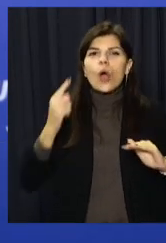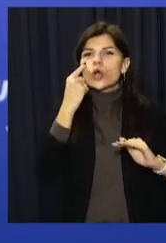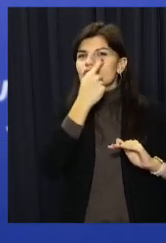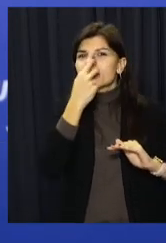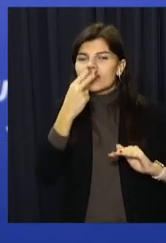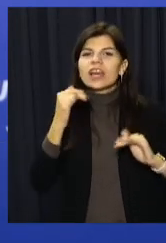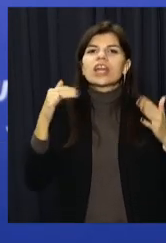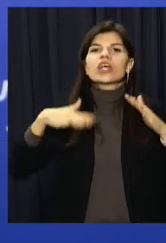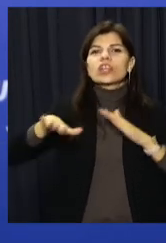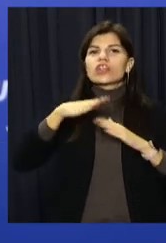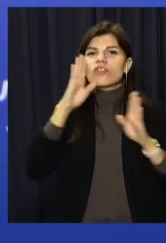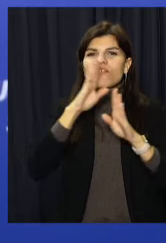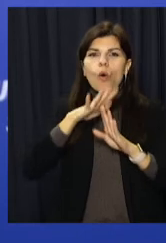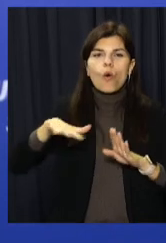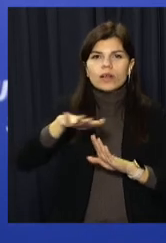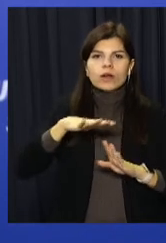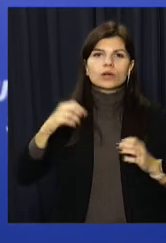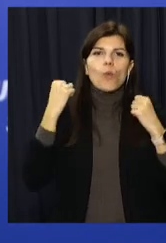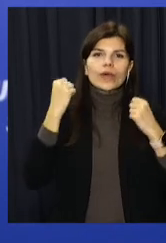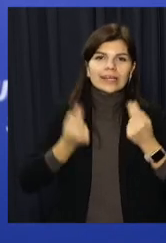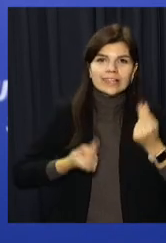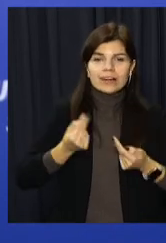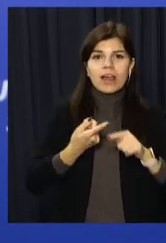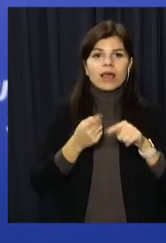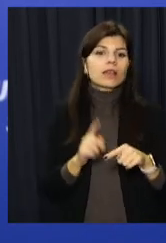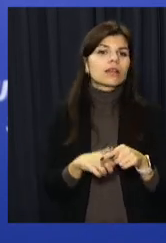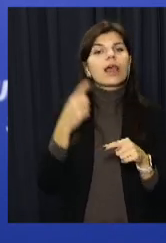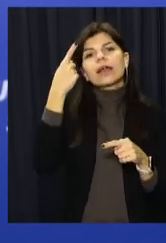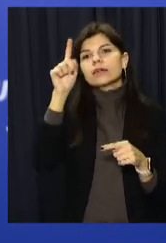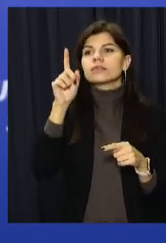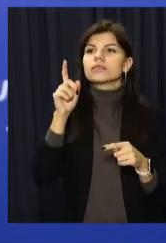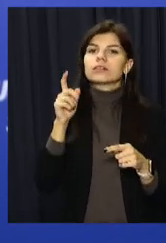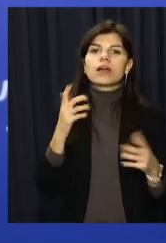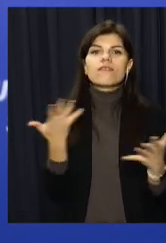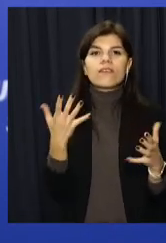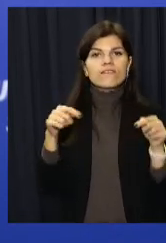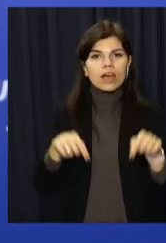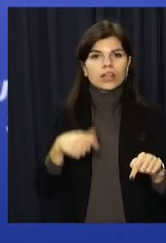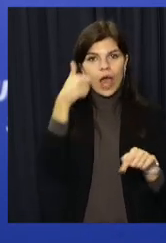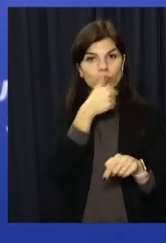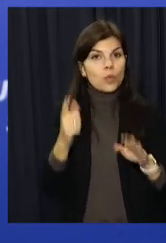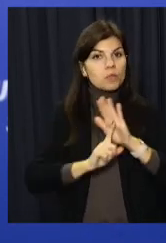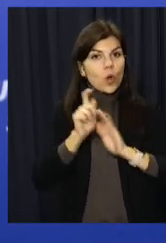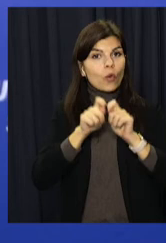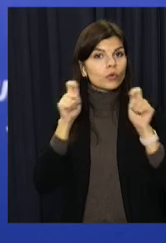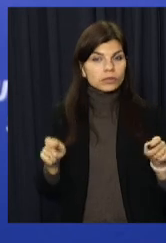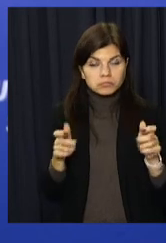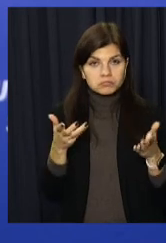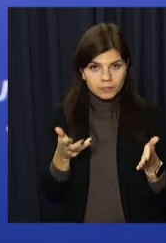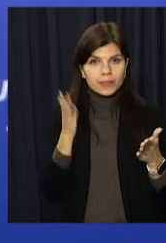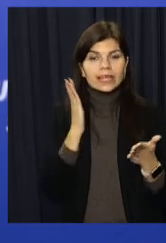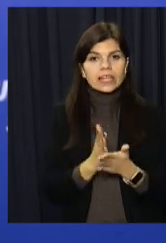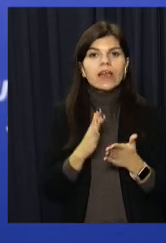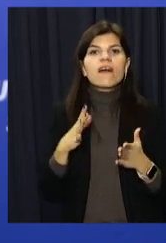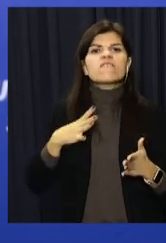спортивні ігри. І це проєкти, з'явившися в цьому році, з'явившися